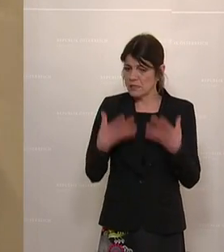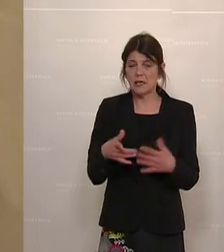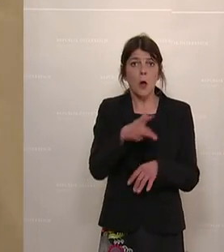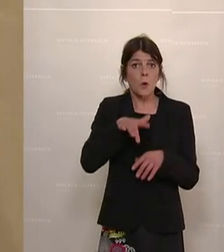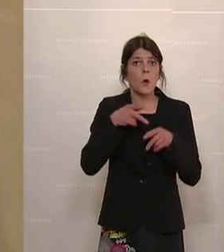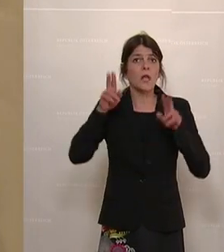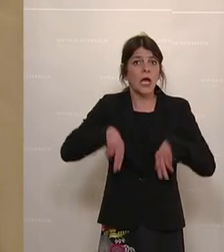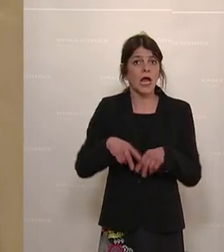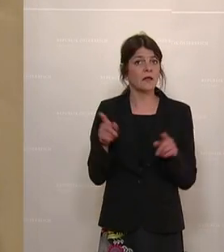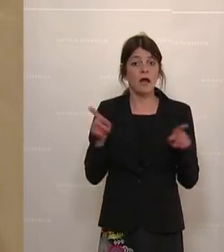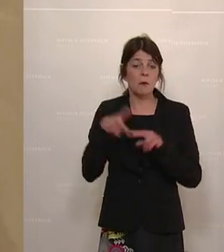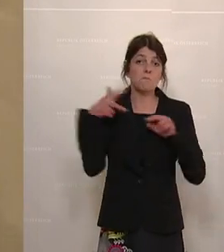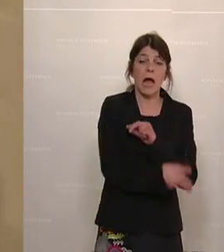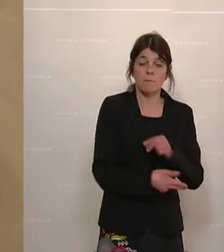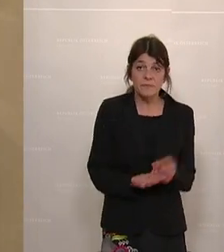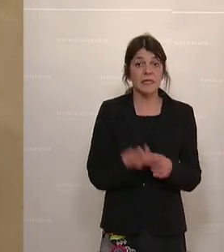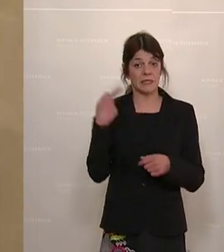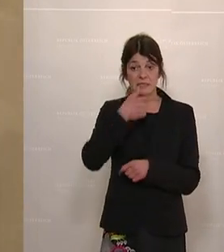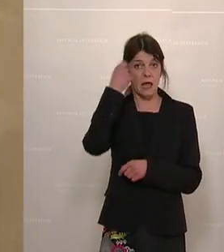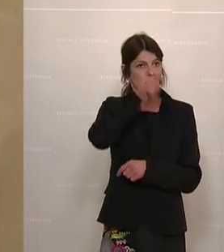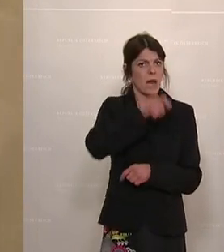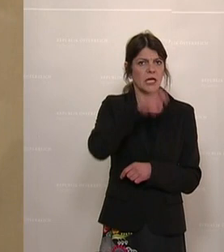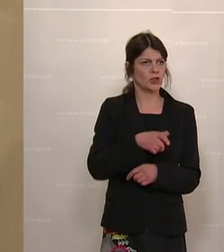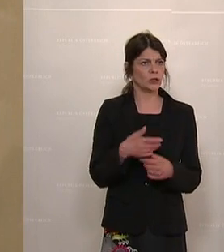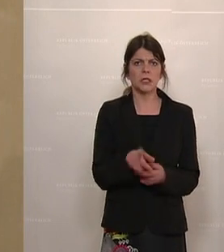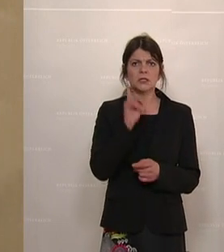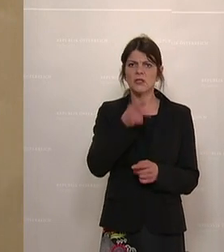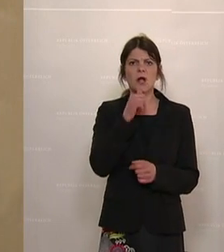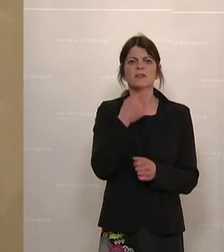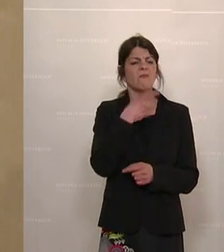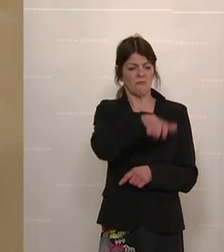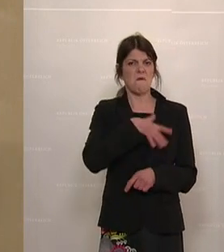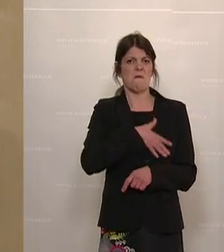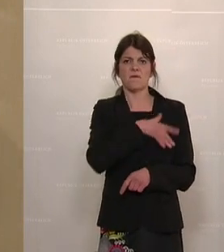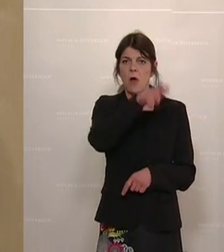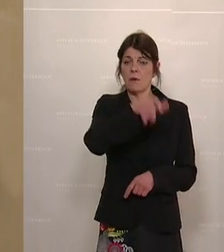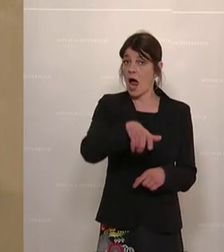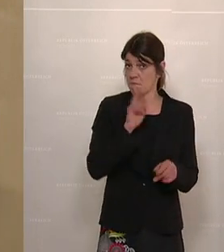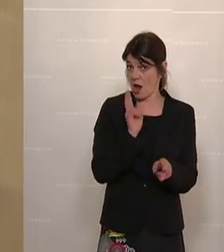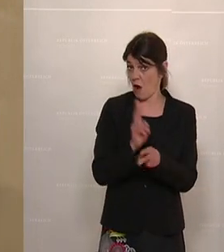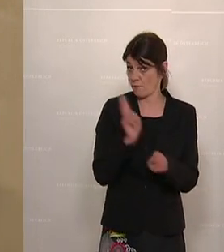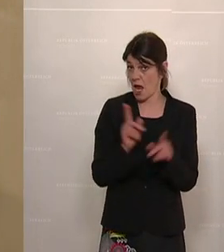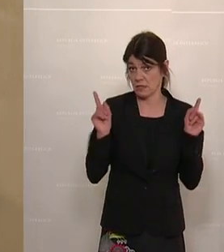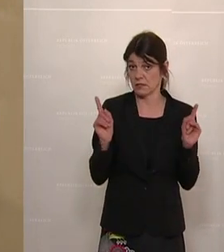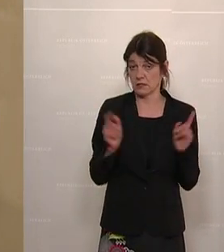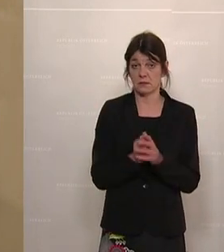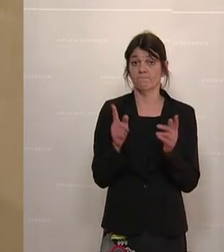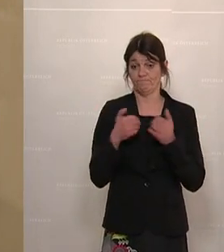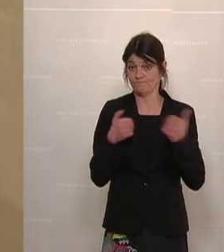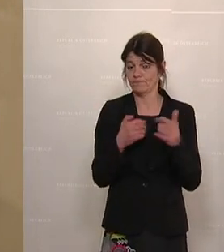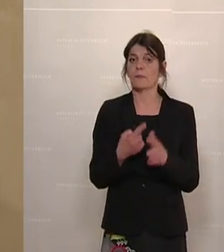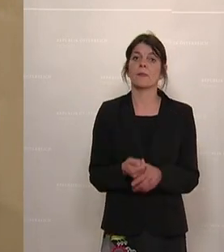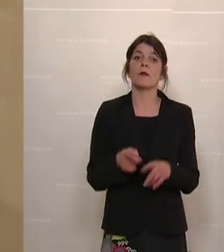beschädigen, dass diese Menschen hier nicht so schlecht gemacht werden. Passen Sie bitte darauf auf. Und ich